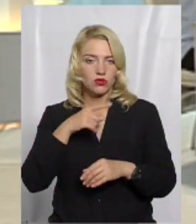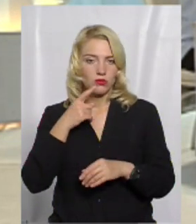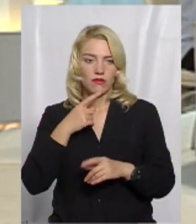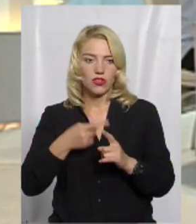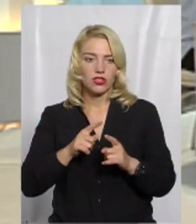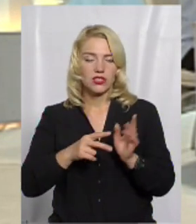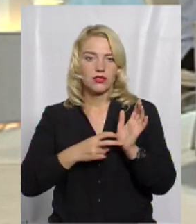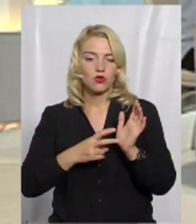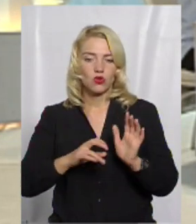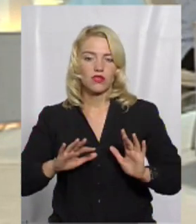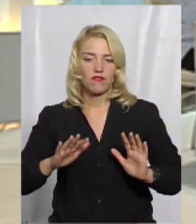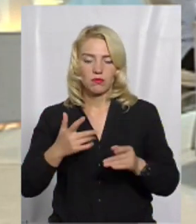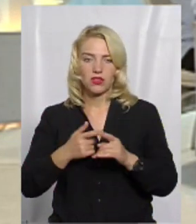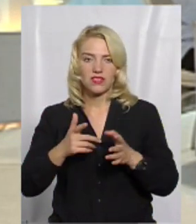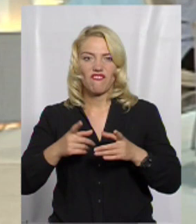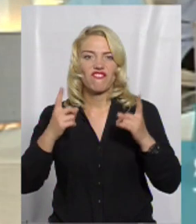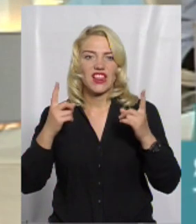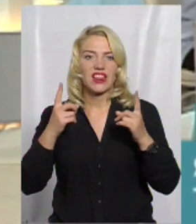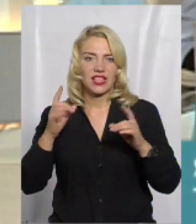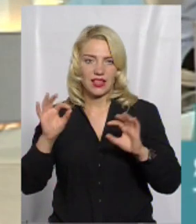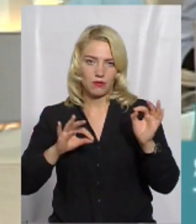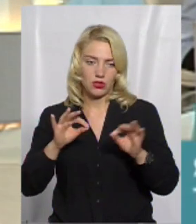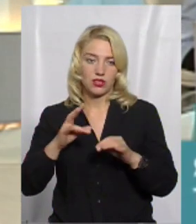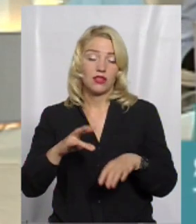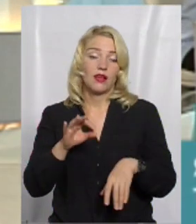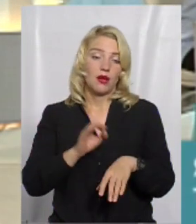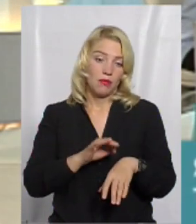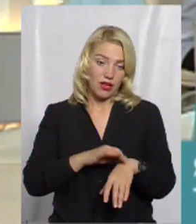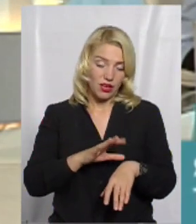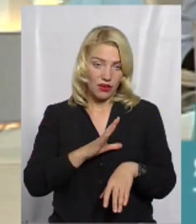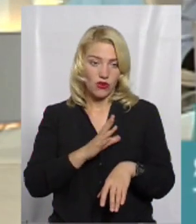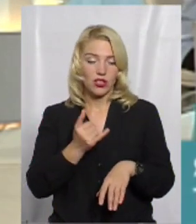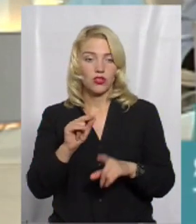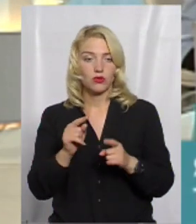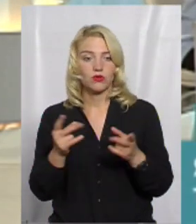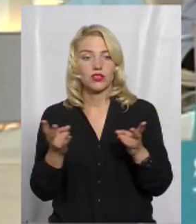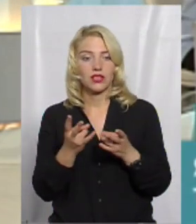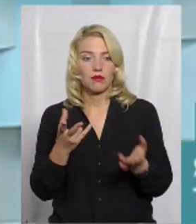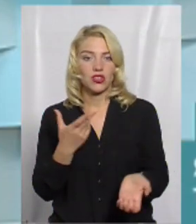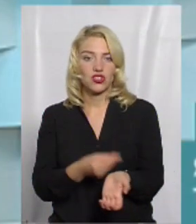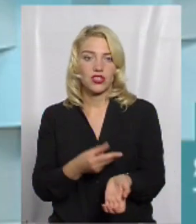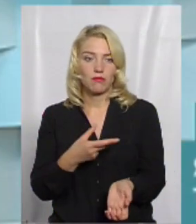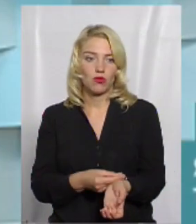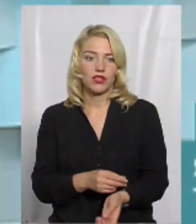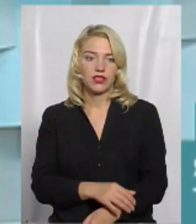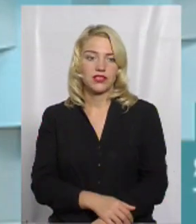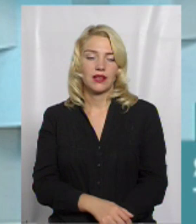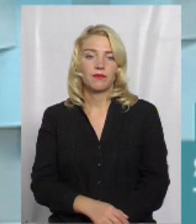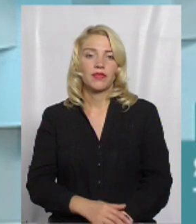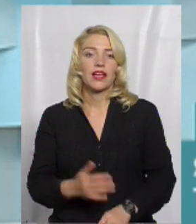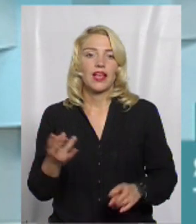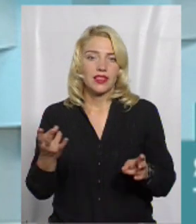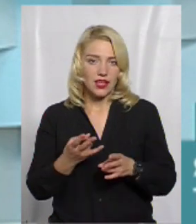на тих 700 випад, це великий процент. Але перехворіли, тому треба щеплюватись. Треба